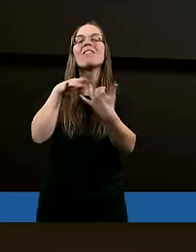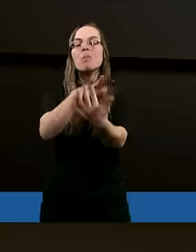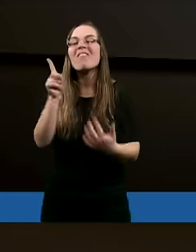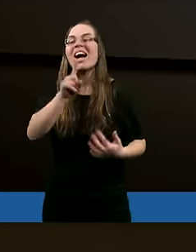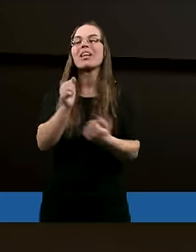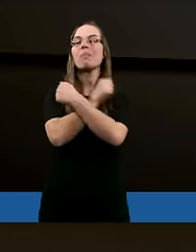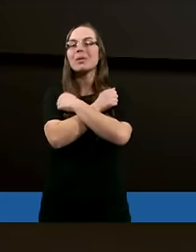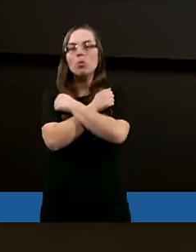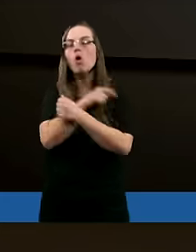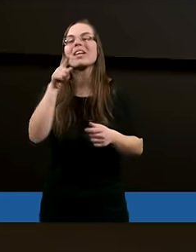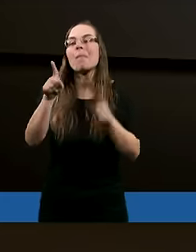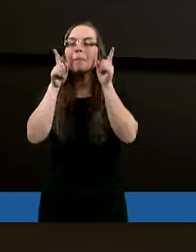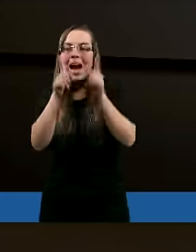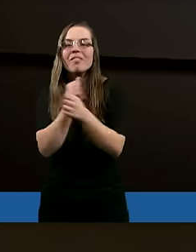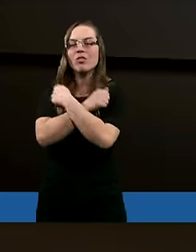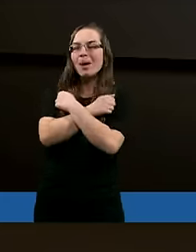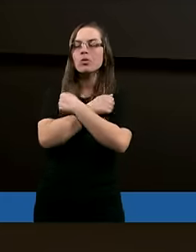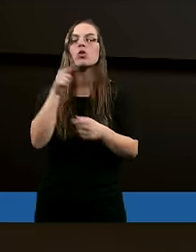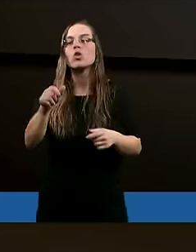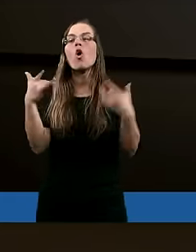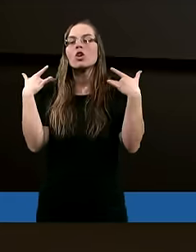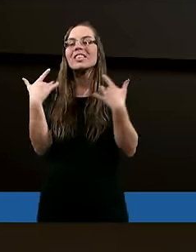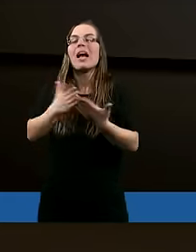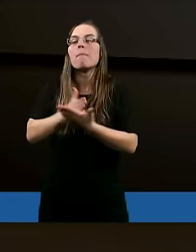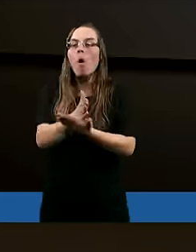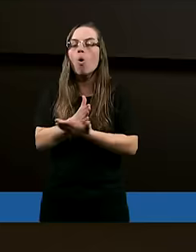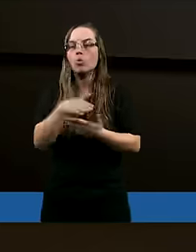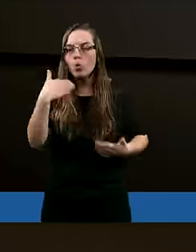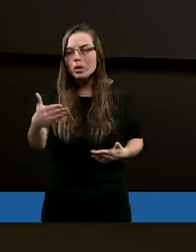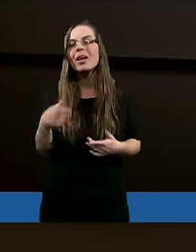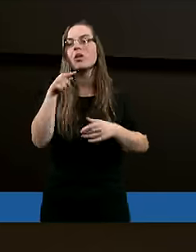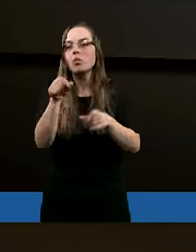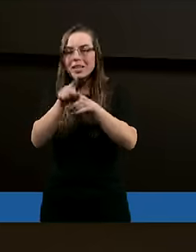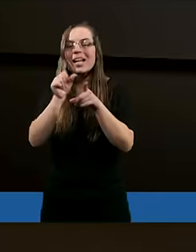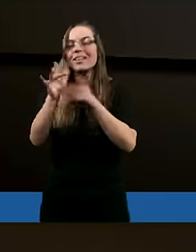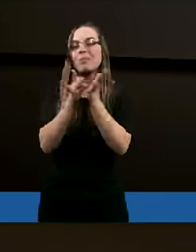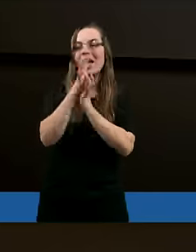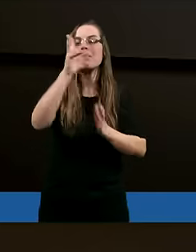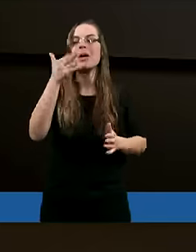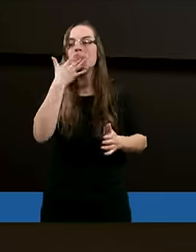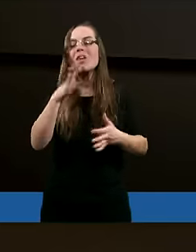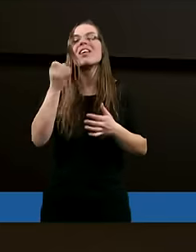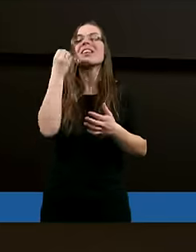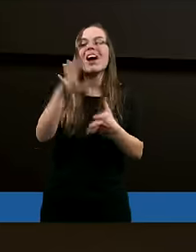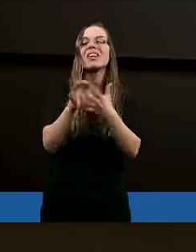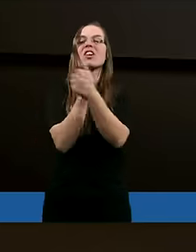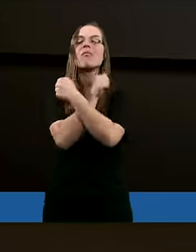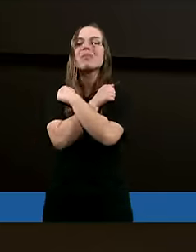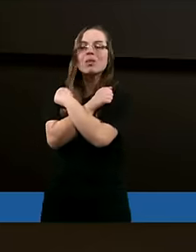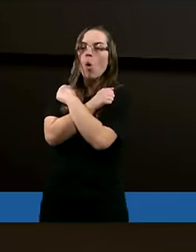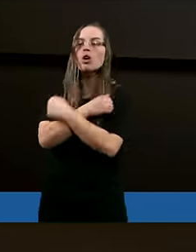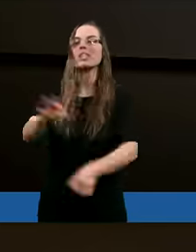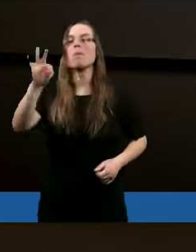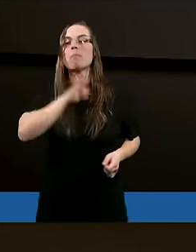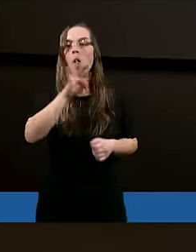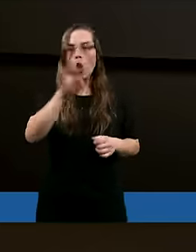miłości, że prawdziwa miłość to jest bycie posłusznym. I tutaj też Jezus pięknie mówi, trwajcie w miłości mojej,